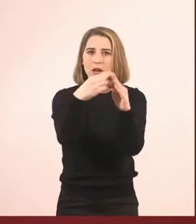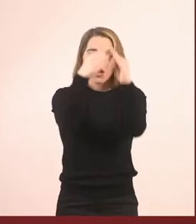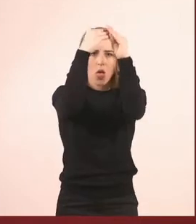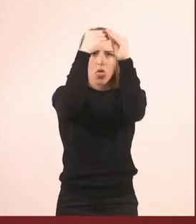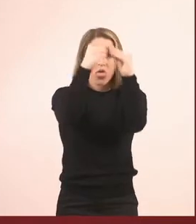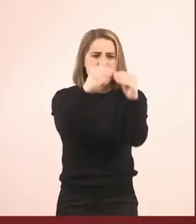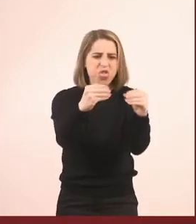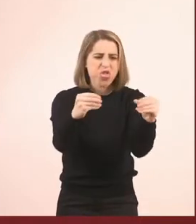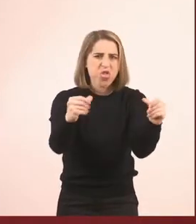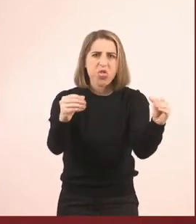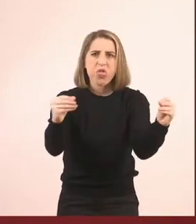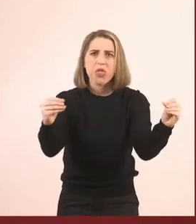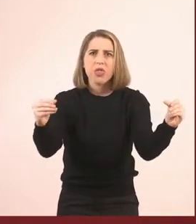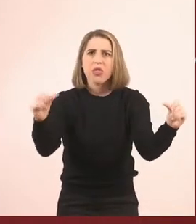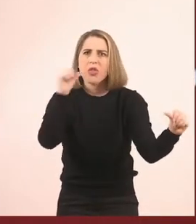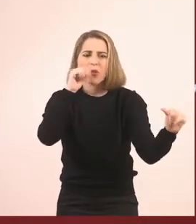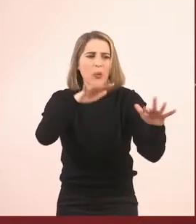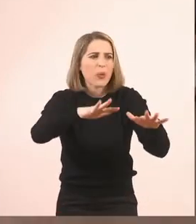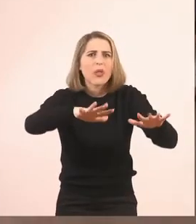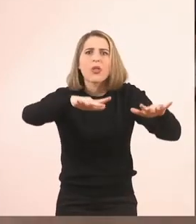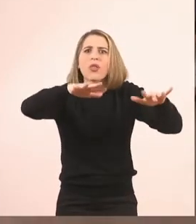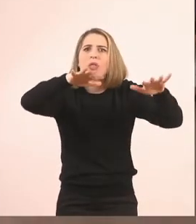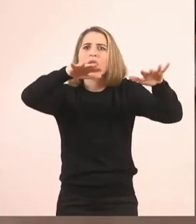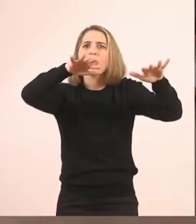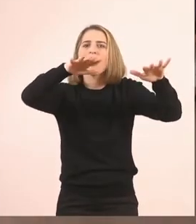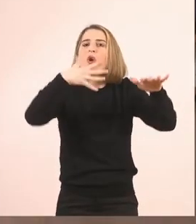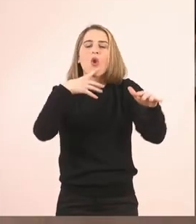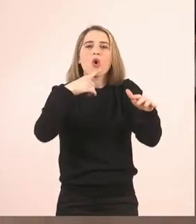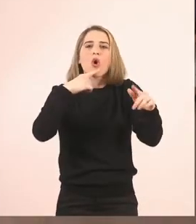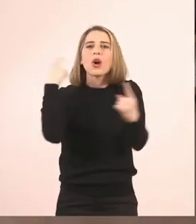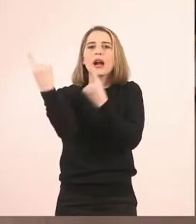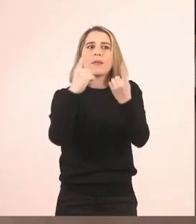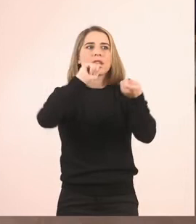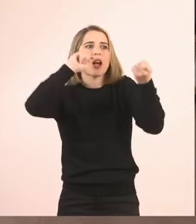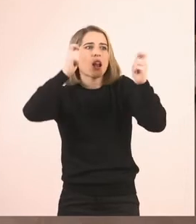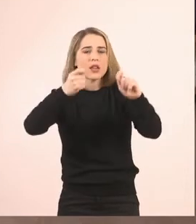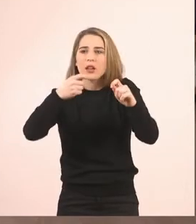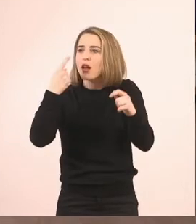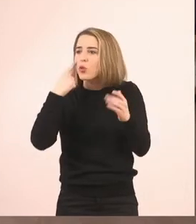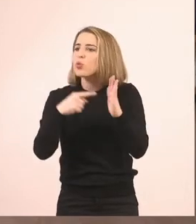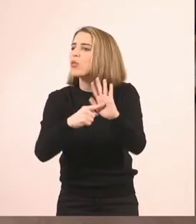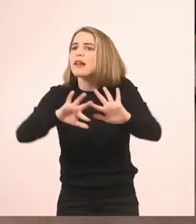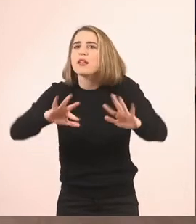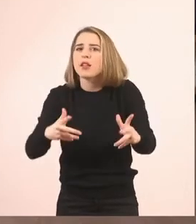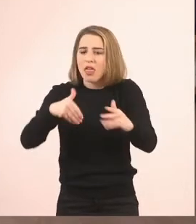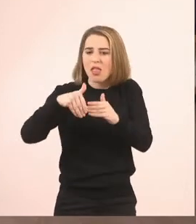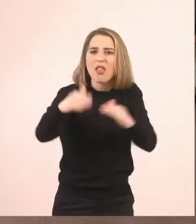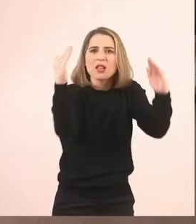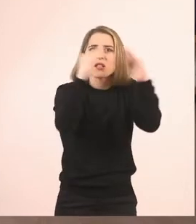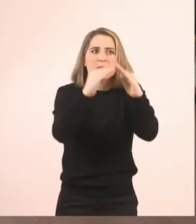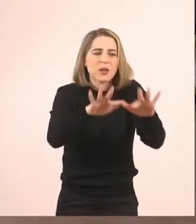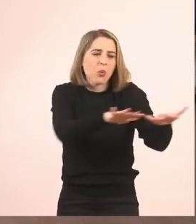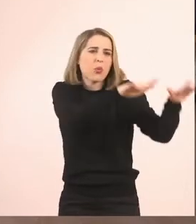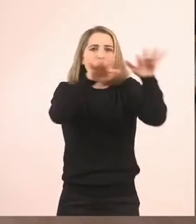δημιουργεί πάρα πολλά προβλήματα στο περιβάλλον και σε λίγο δεν θα έχει σπίτι. Δεν θα έχει εργοστάσιο να φτιάχνει τα δώρα για όλους εσάς.